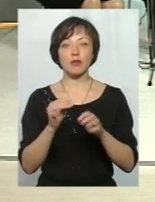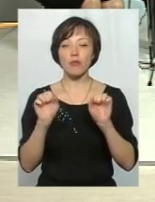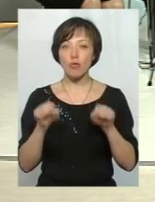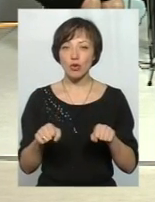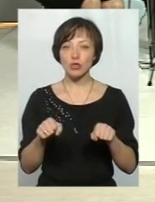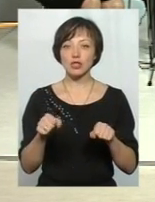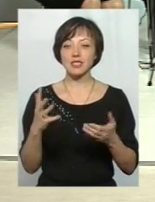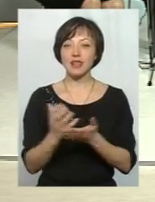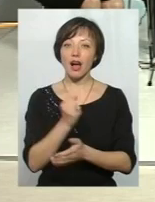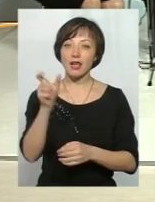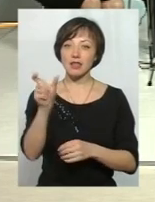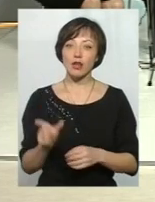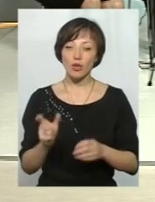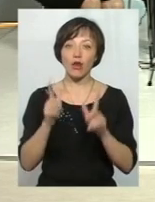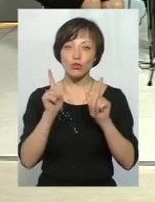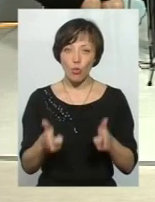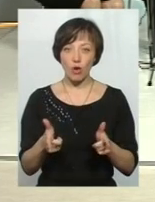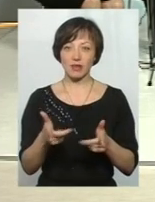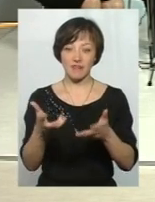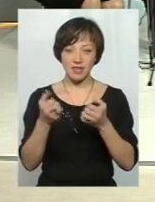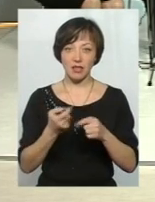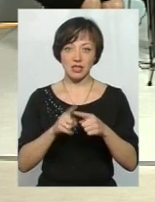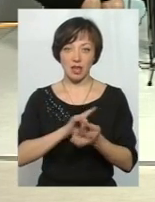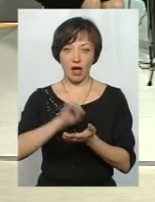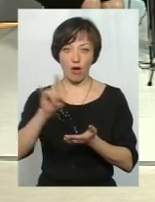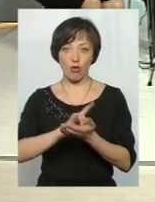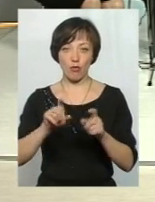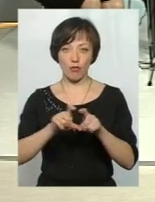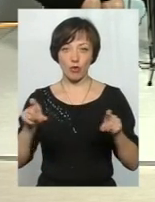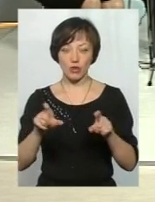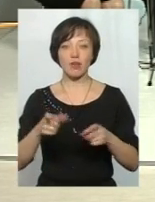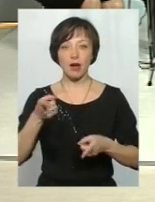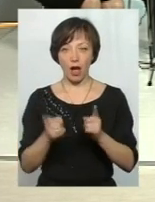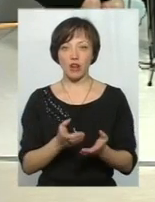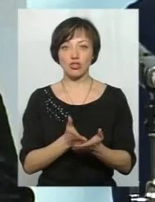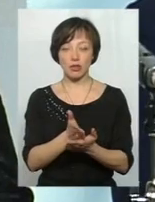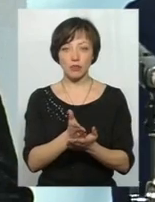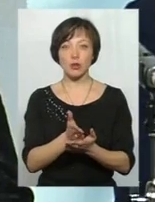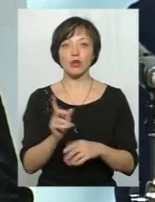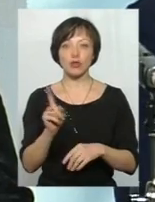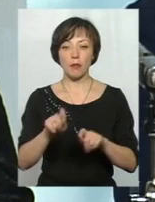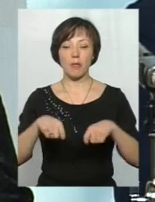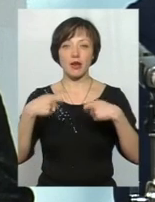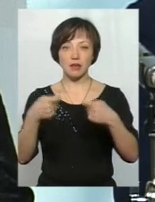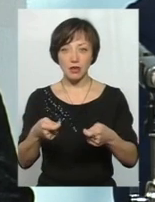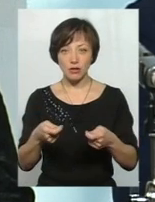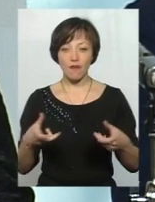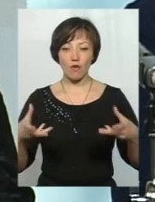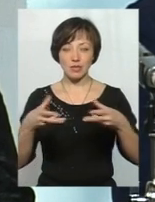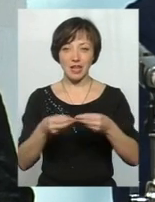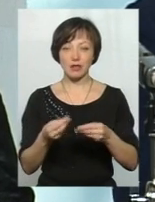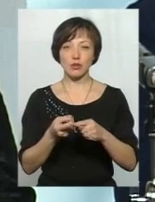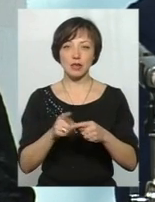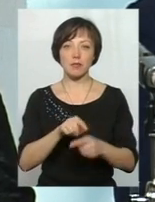знайдений, чи не знайдений. Але, на мою думку, це один із реальних шляхів того, що шляхом передачі його в концесію, це